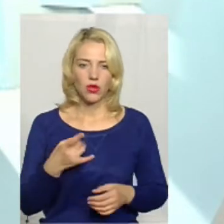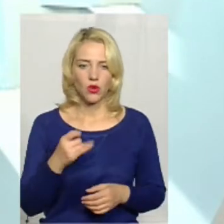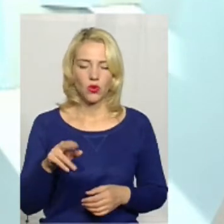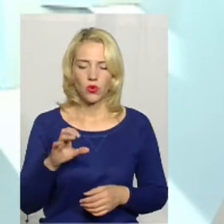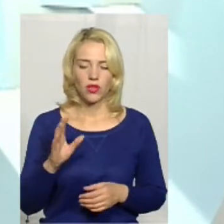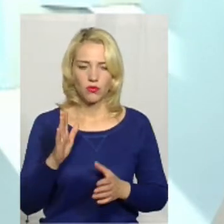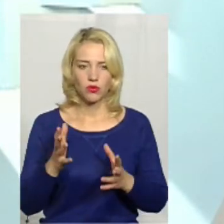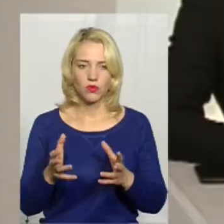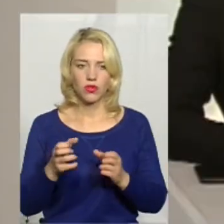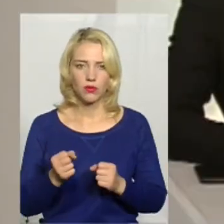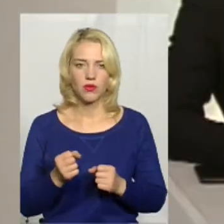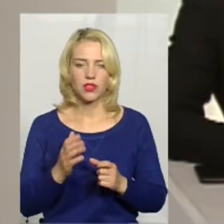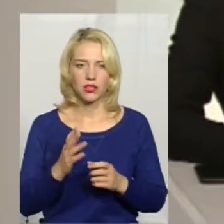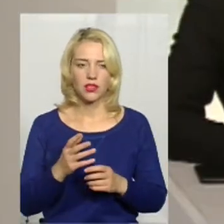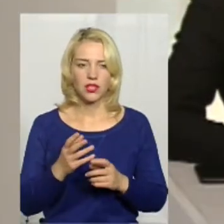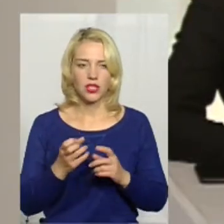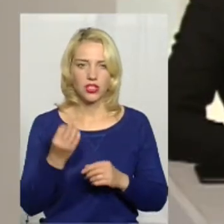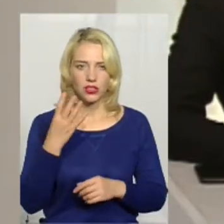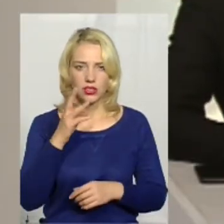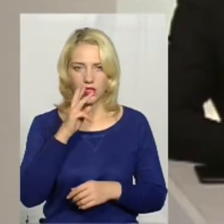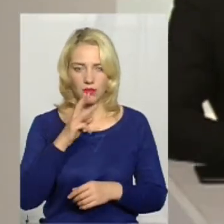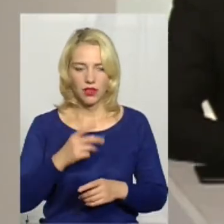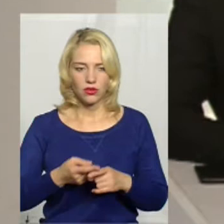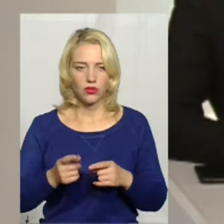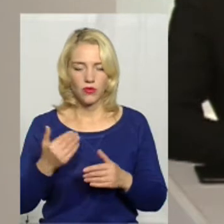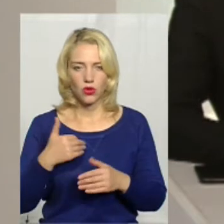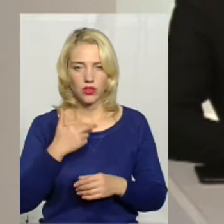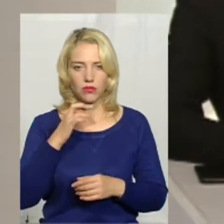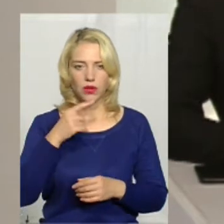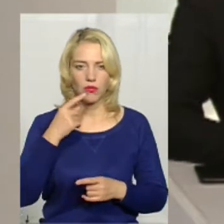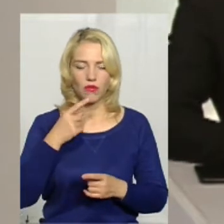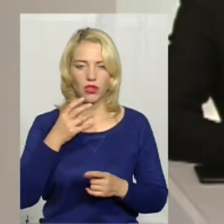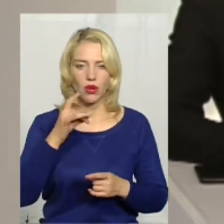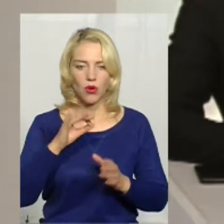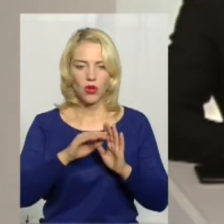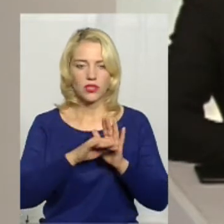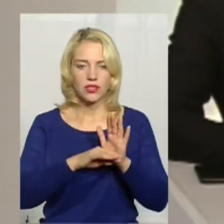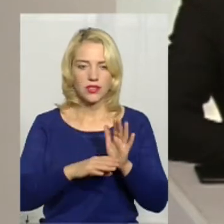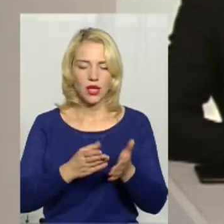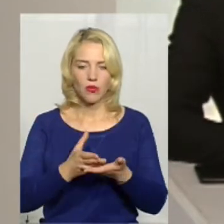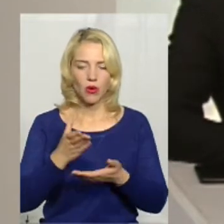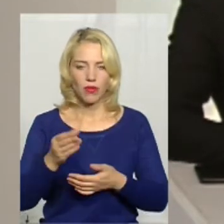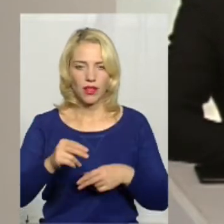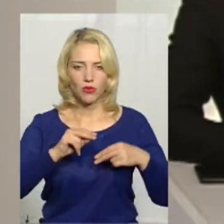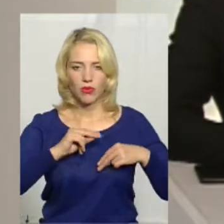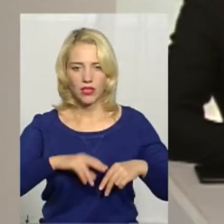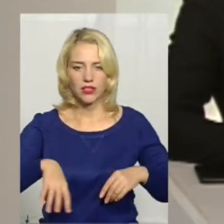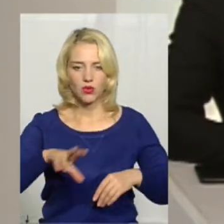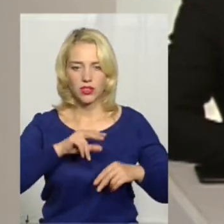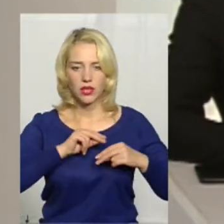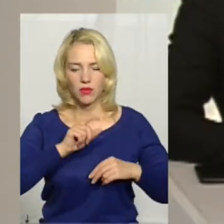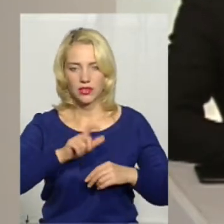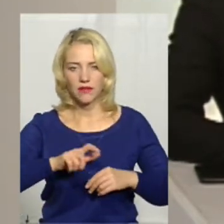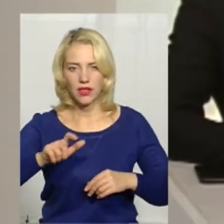завжди отримують зарплату. А ось якраз хотів поговорити про оцю систему оплату праці всіх працівників